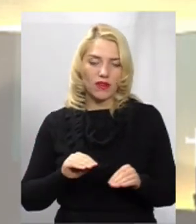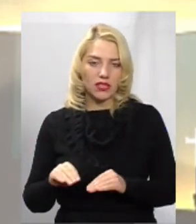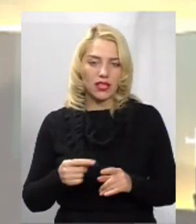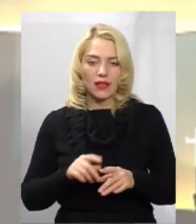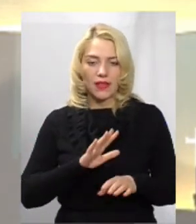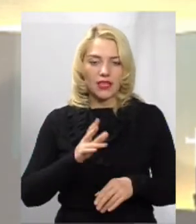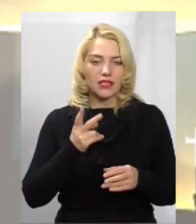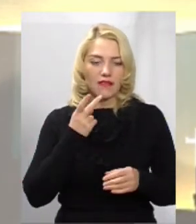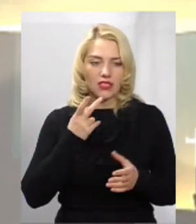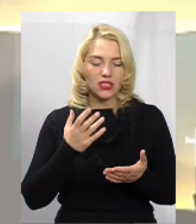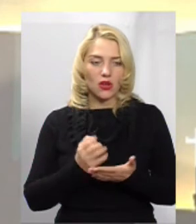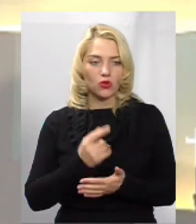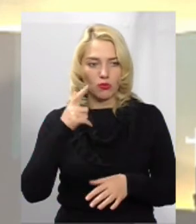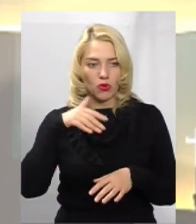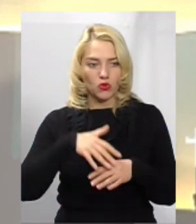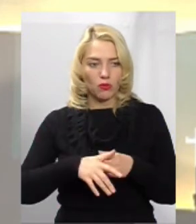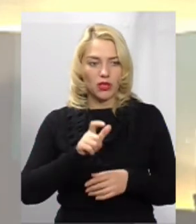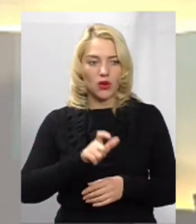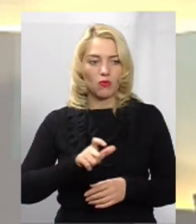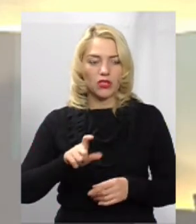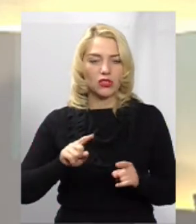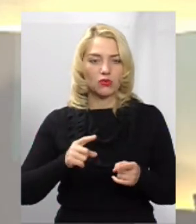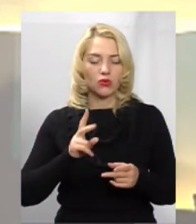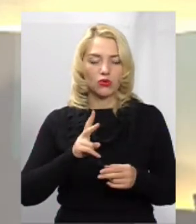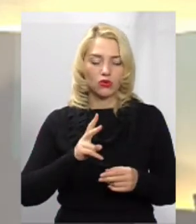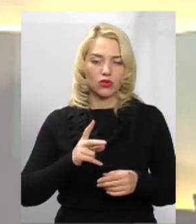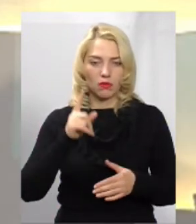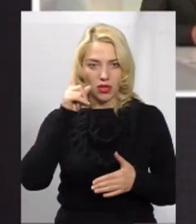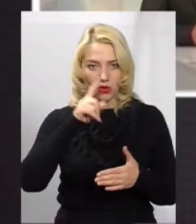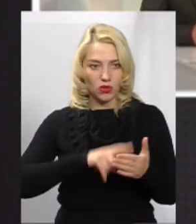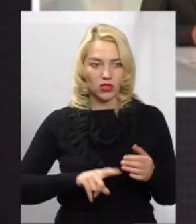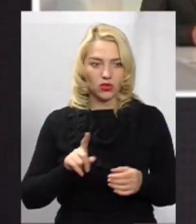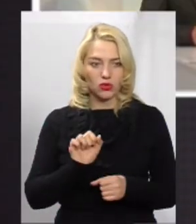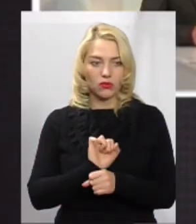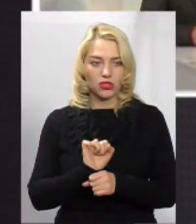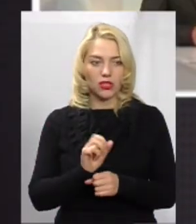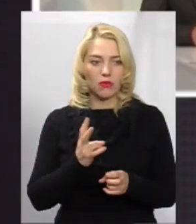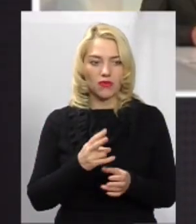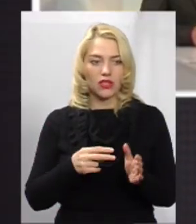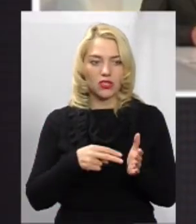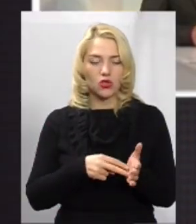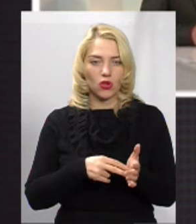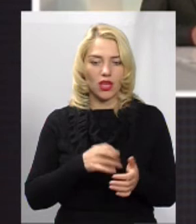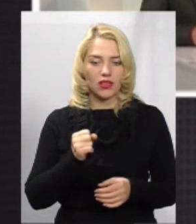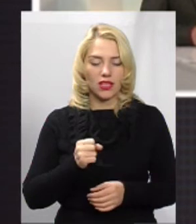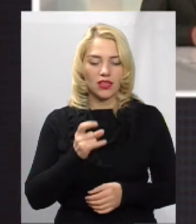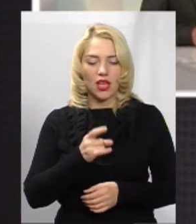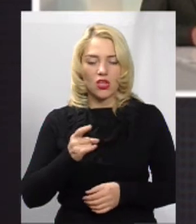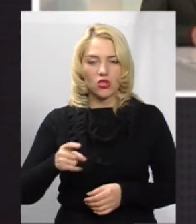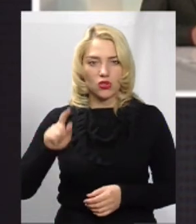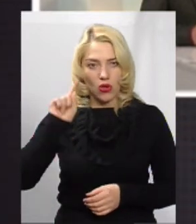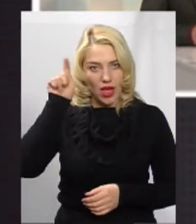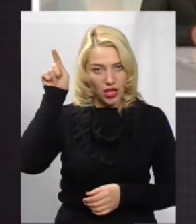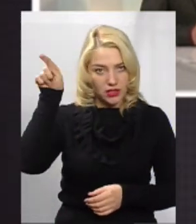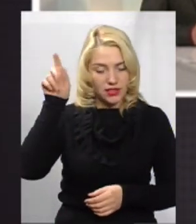знаходимо розуміння у всіх мешканців, тому що хтось глибоко переконаний, що машина має стояти на стоянці, двір для дітей